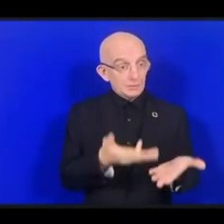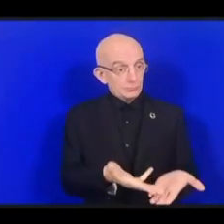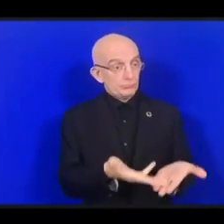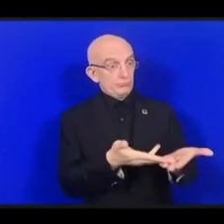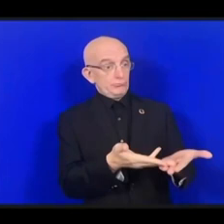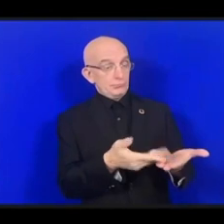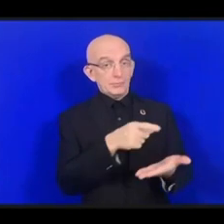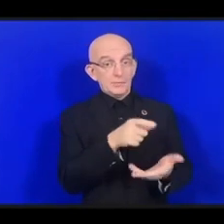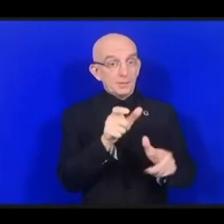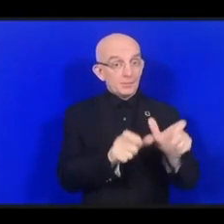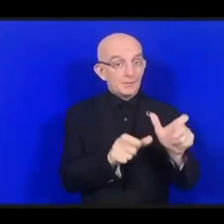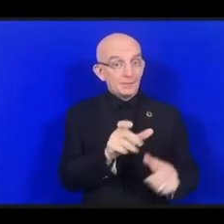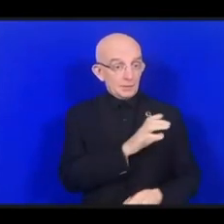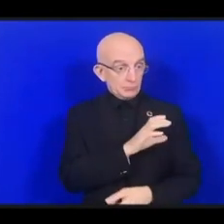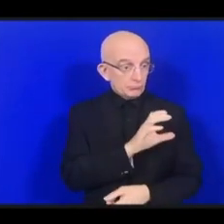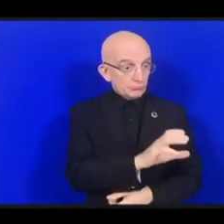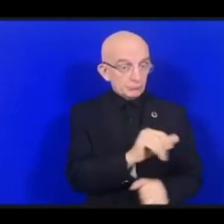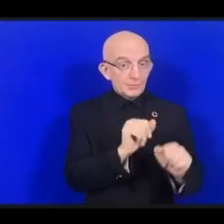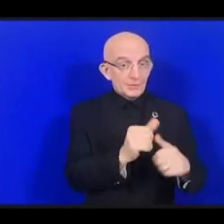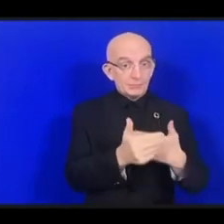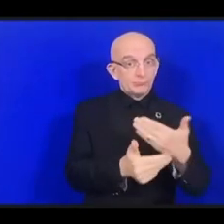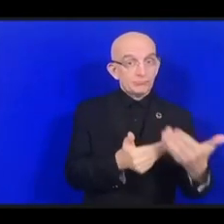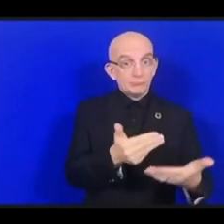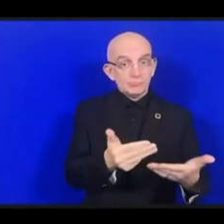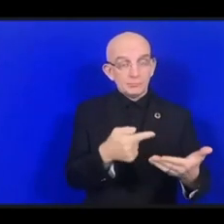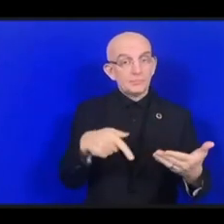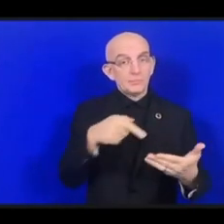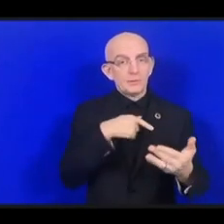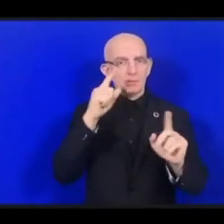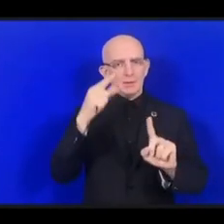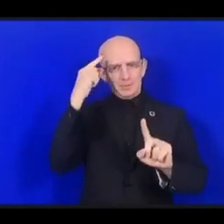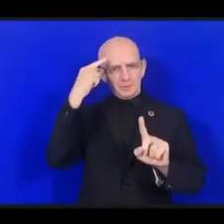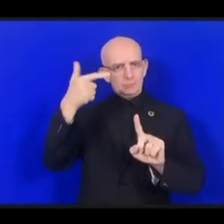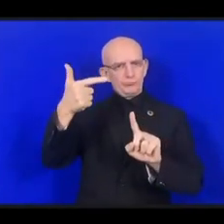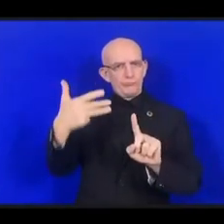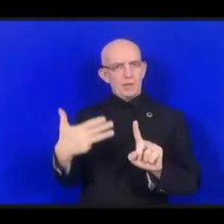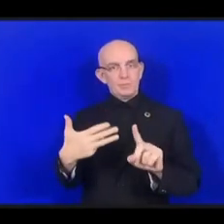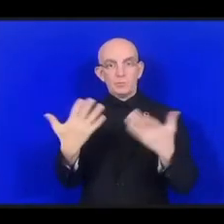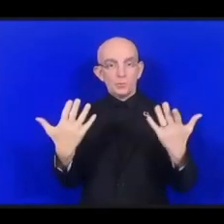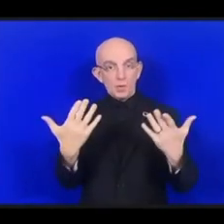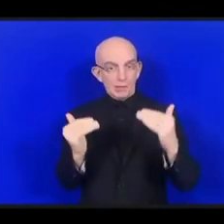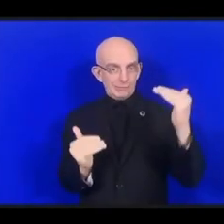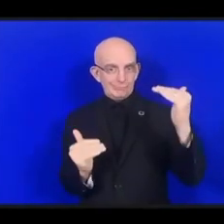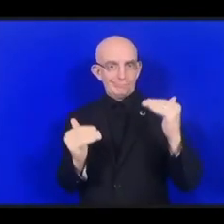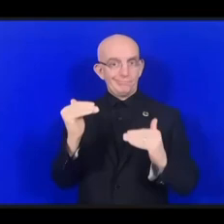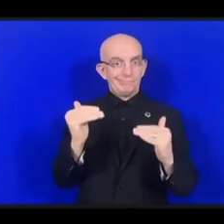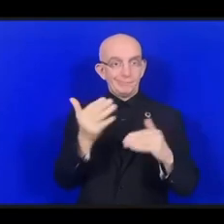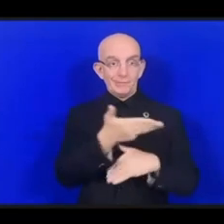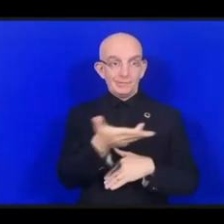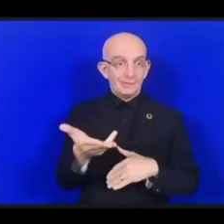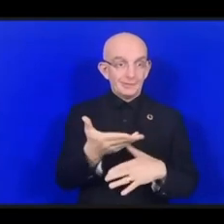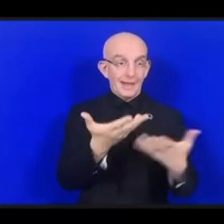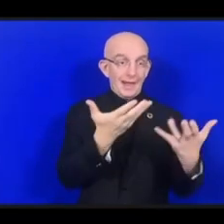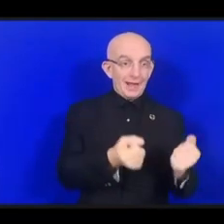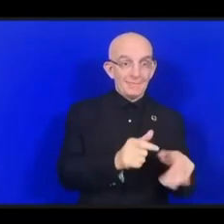разрыва и создание необходимых мер защиты. То, что есть